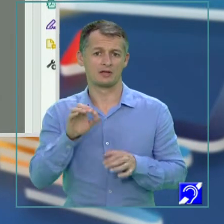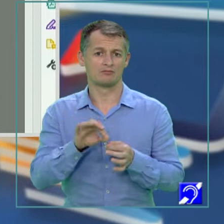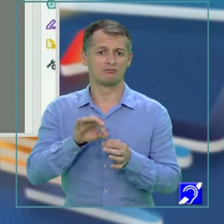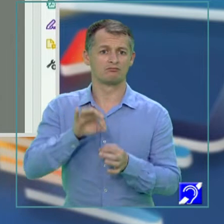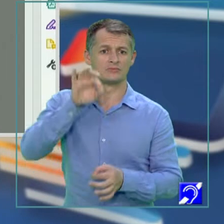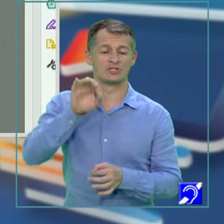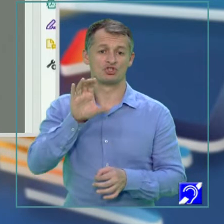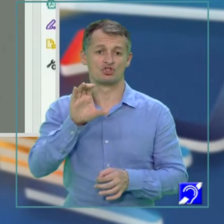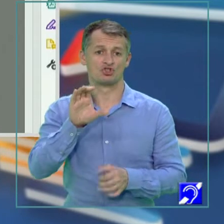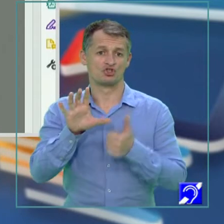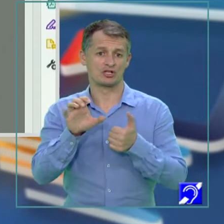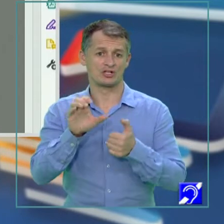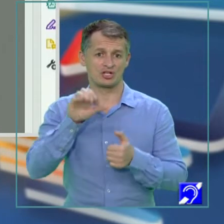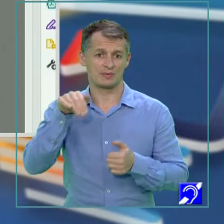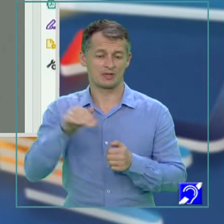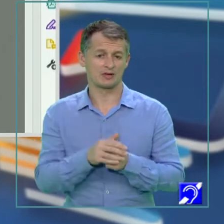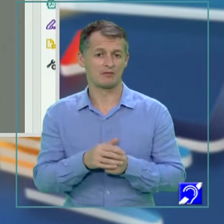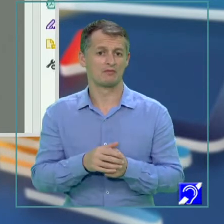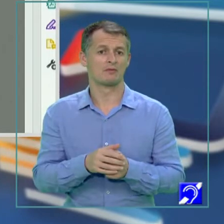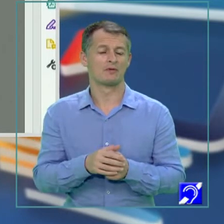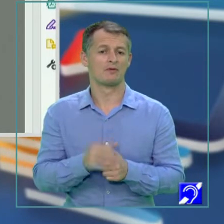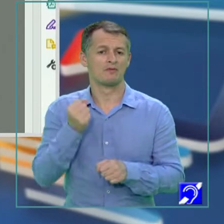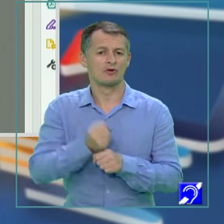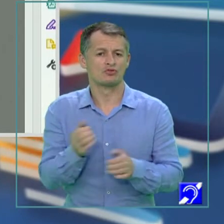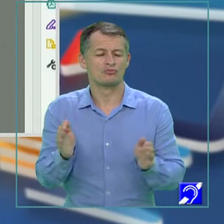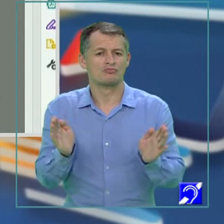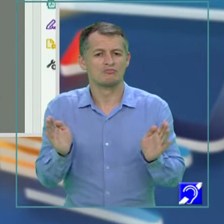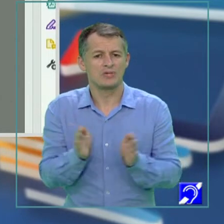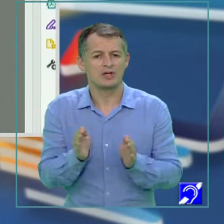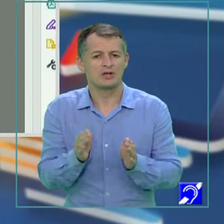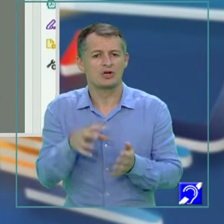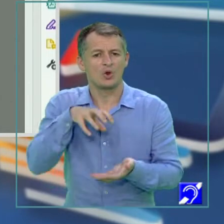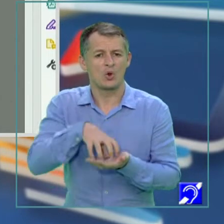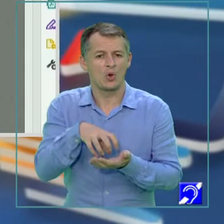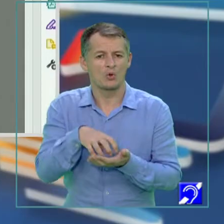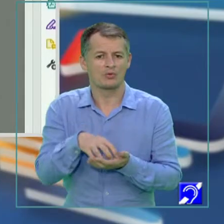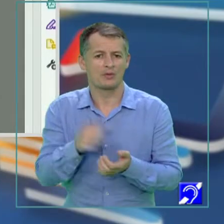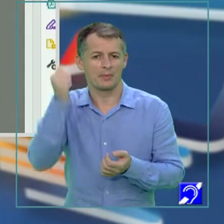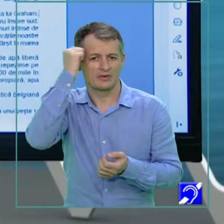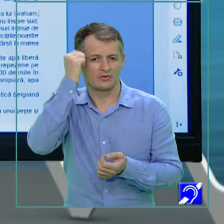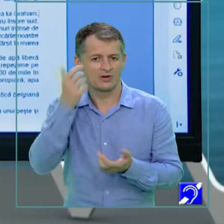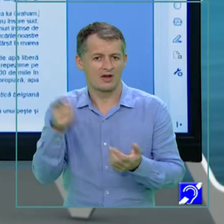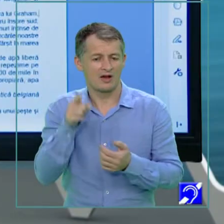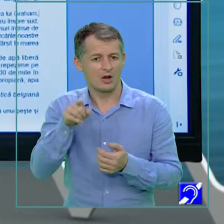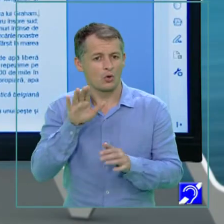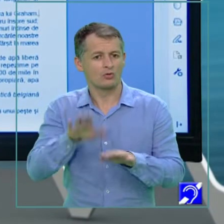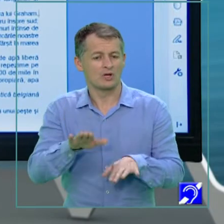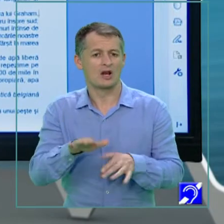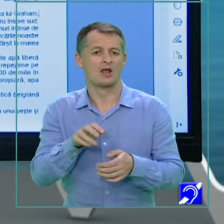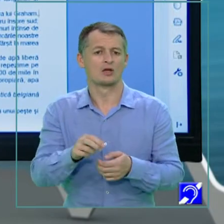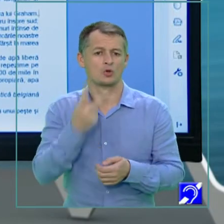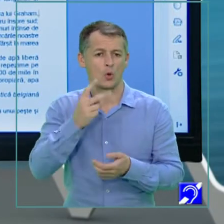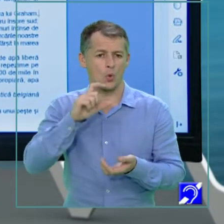centimetri în înălțime, face un mic cuib de pietricele la care clocește două ouă. La fiecare